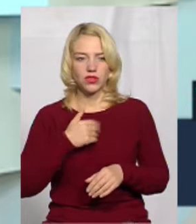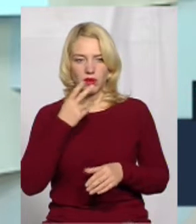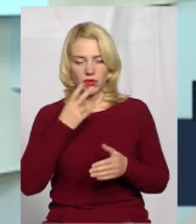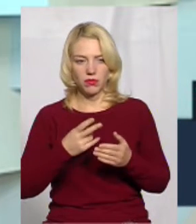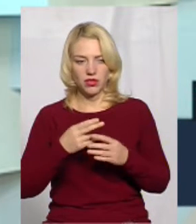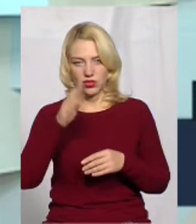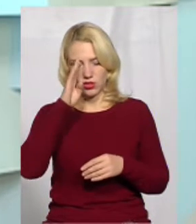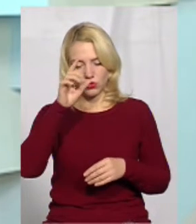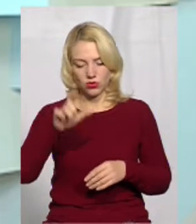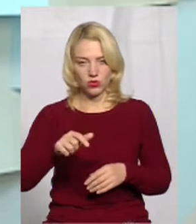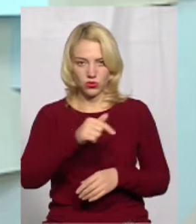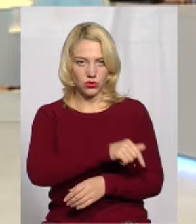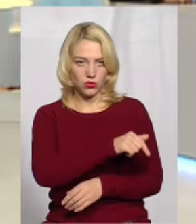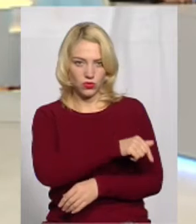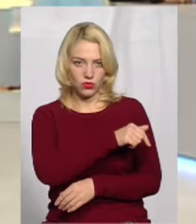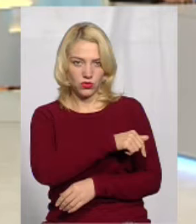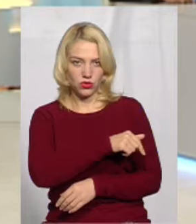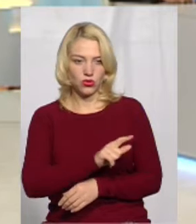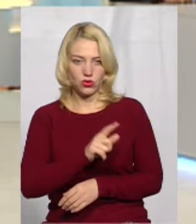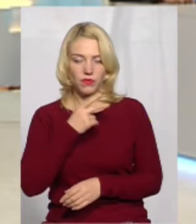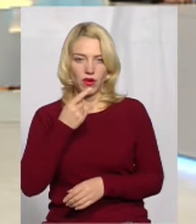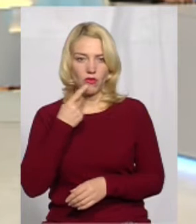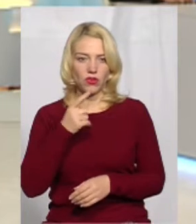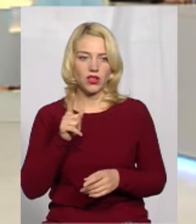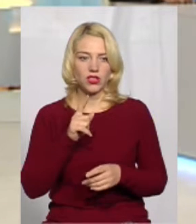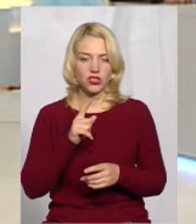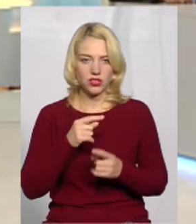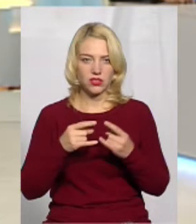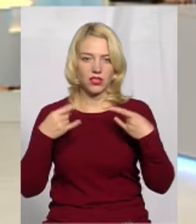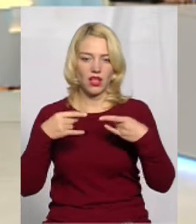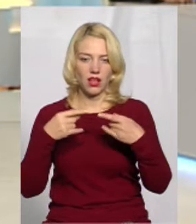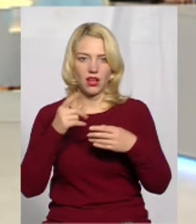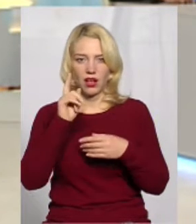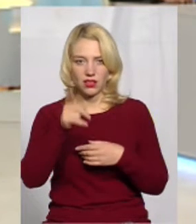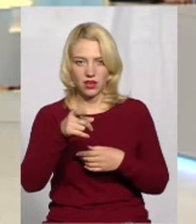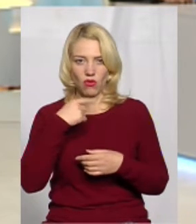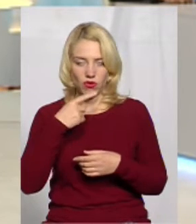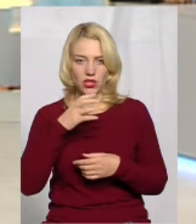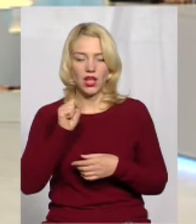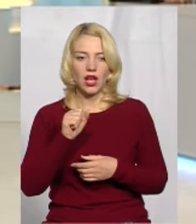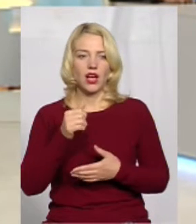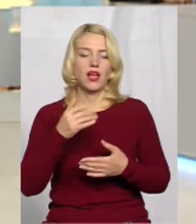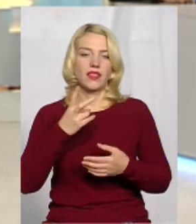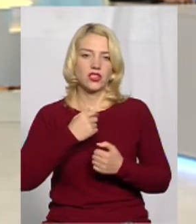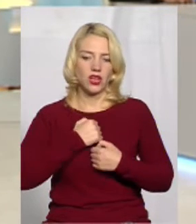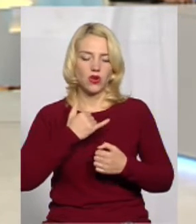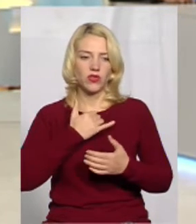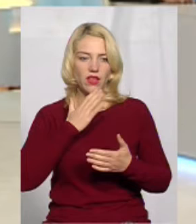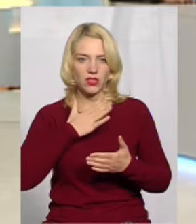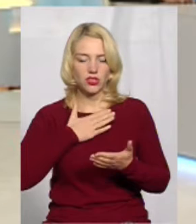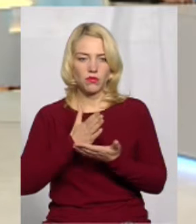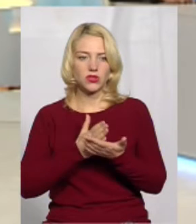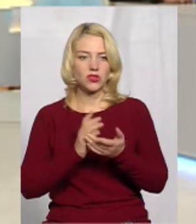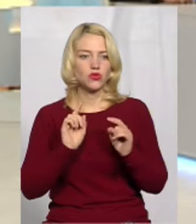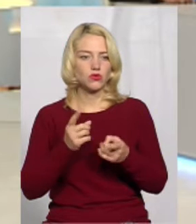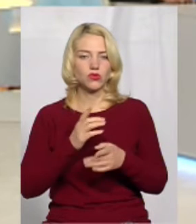тут, щоб ми не говорили через екран телевізора, на жаль, в нас посадовці чомусь